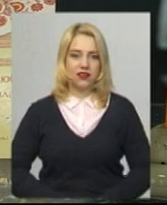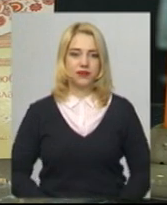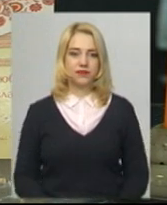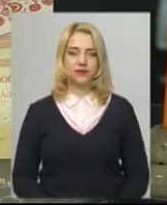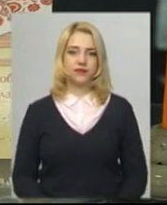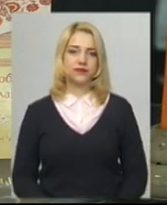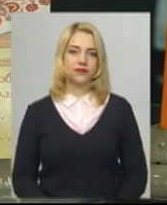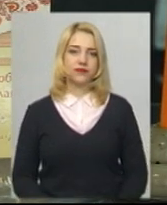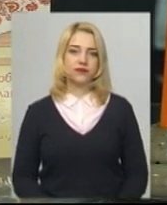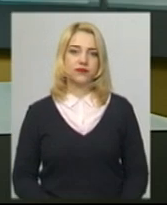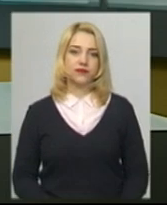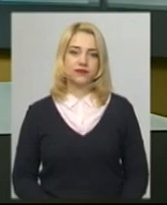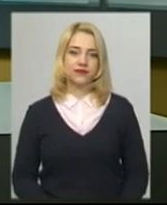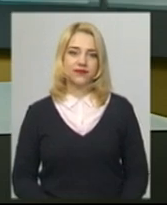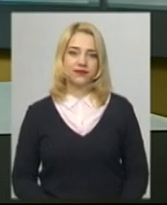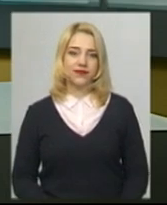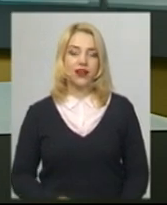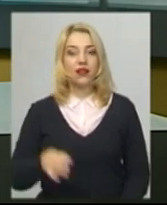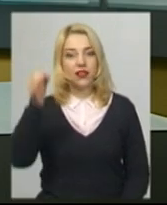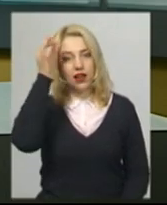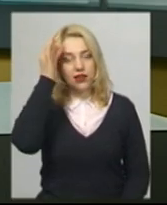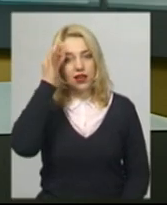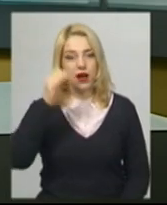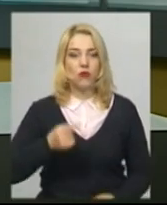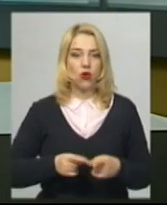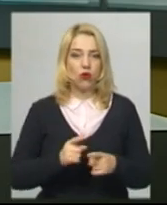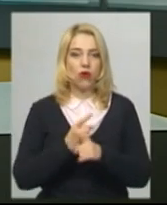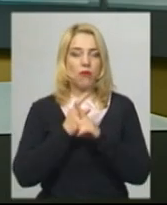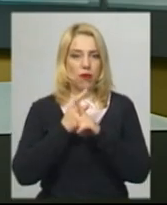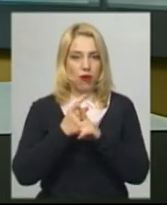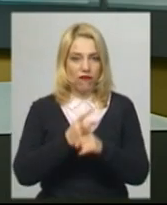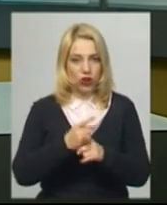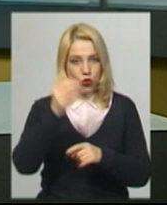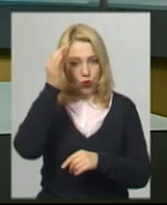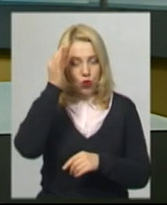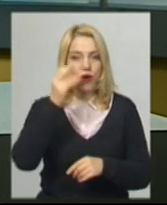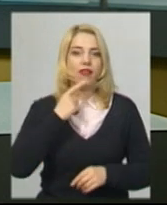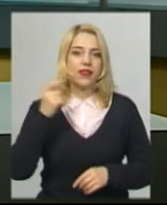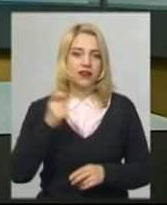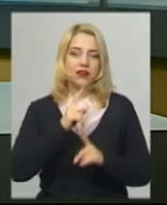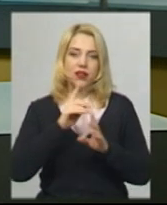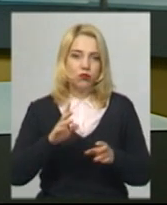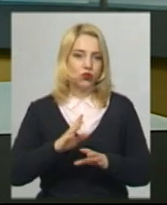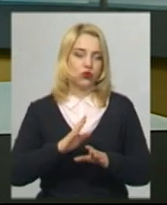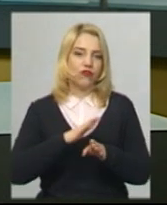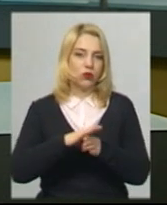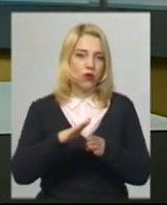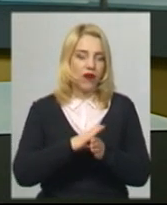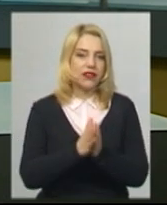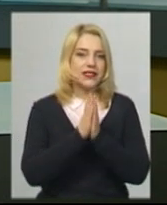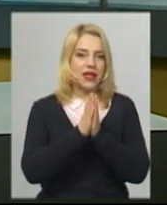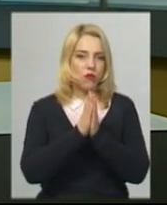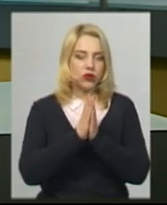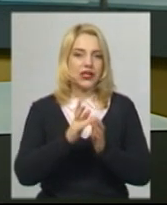на Суспільному. Хмельницький. Нагадаю, у провідну неділю не будуть відбуватися заупокійні молитви на кладовищах. Про це